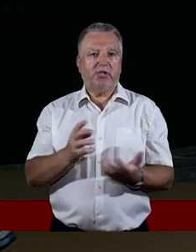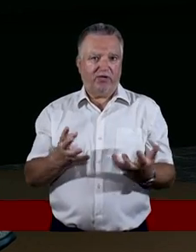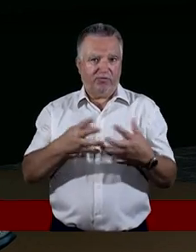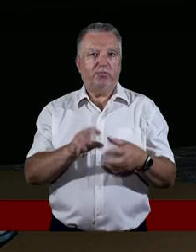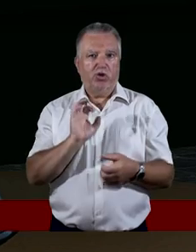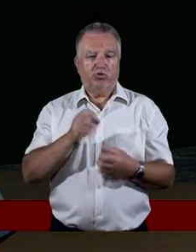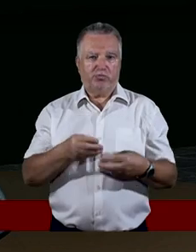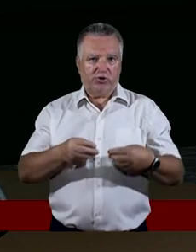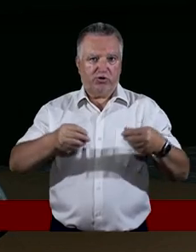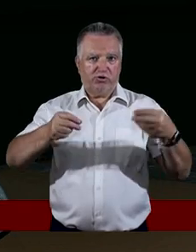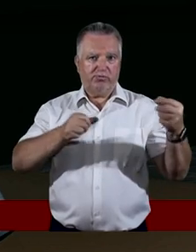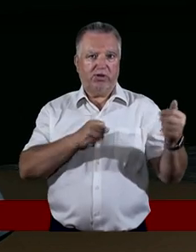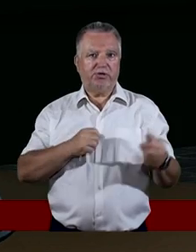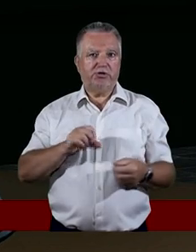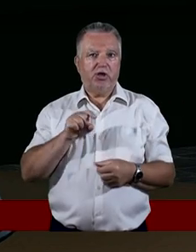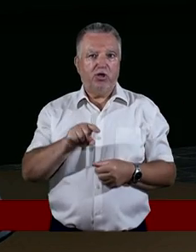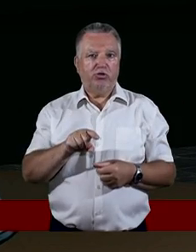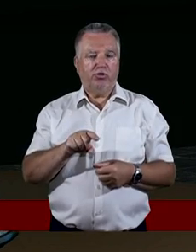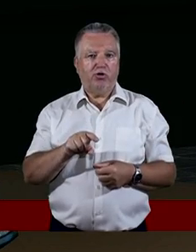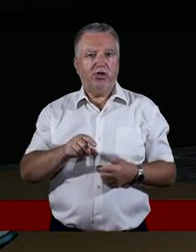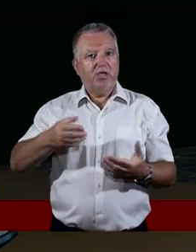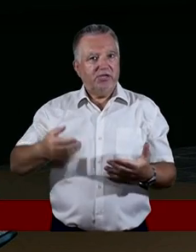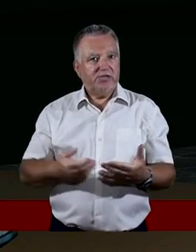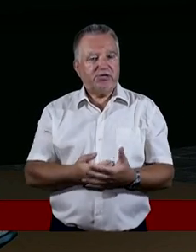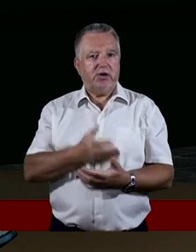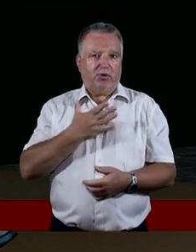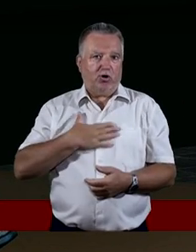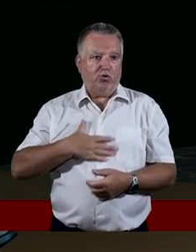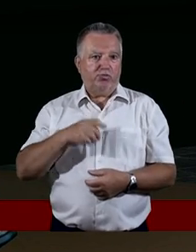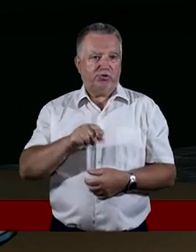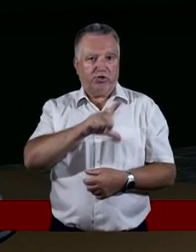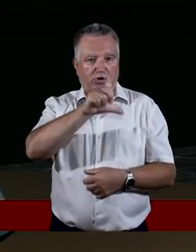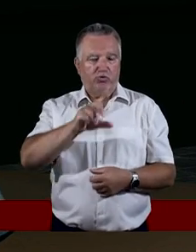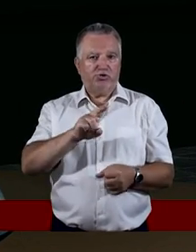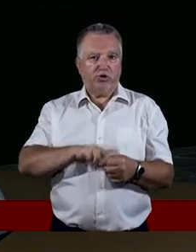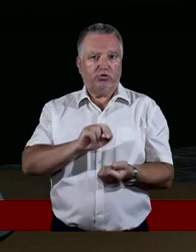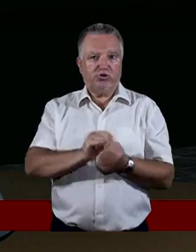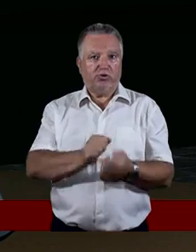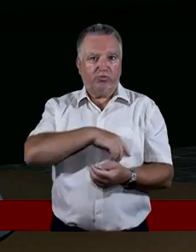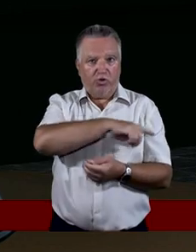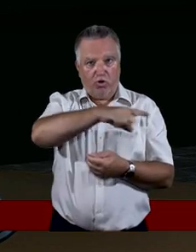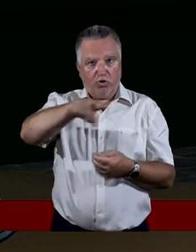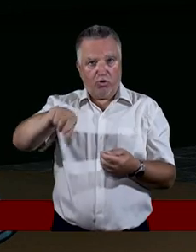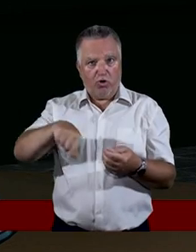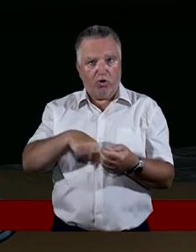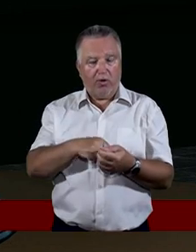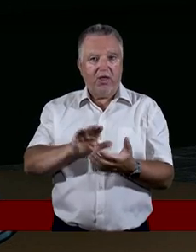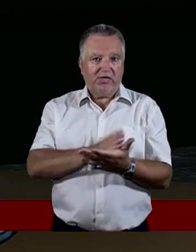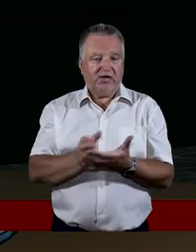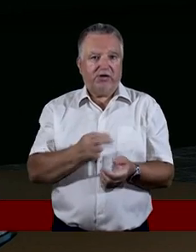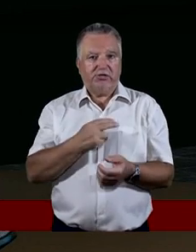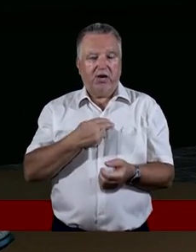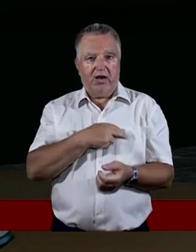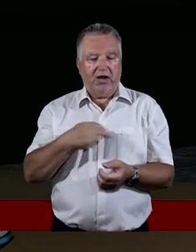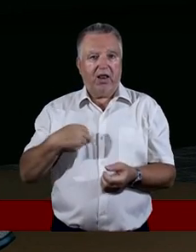prosperować, to też zaczynamy lubić tych ludzi, którzy dookoła są. I zależy nam na ich pomyślności i na